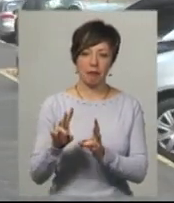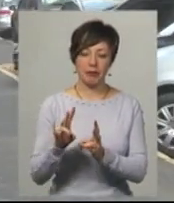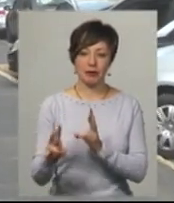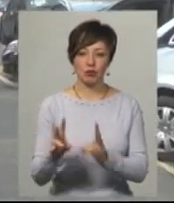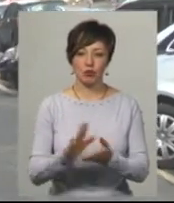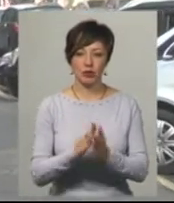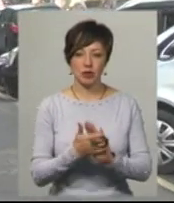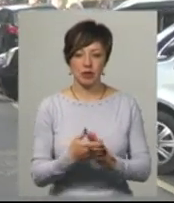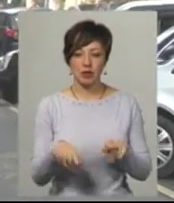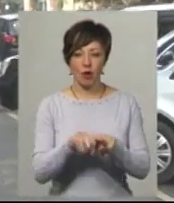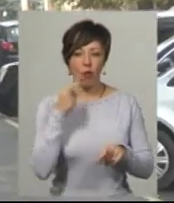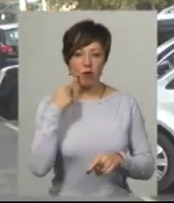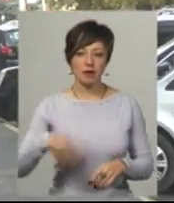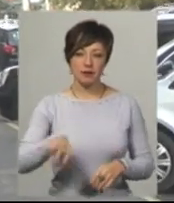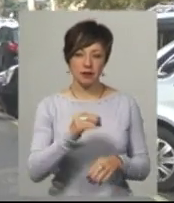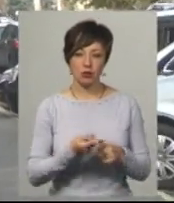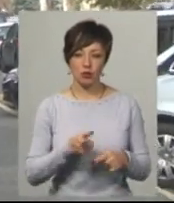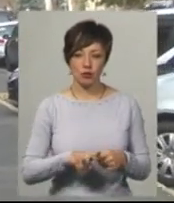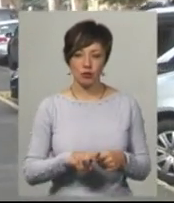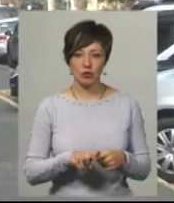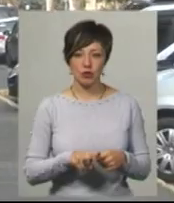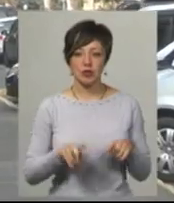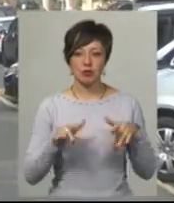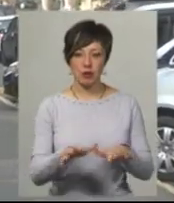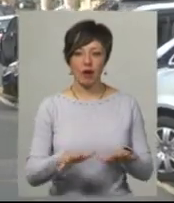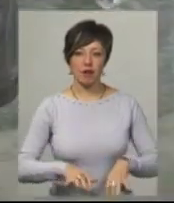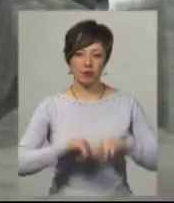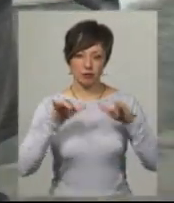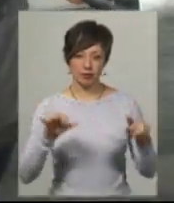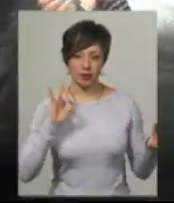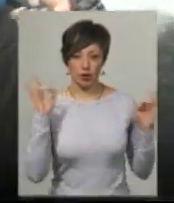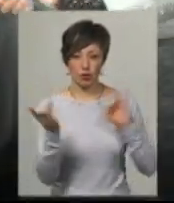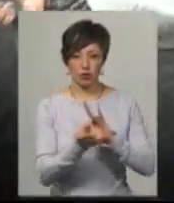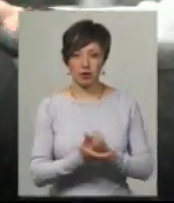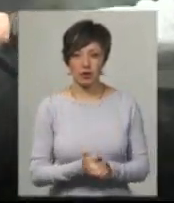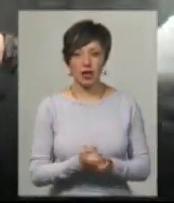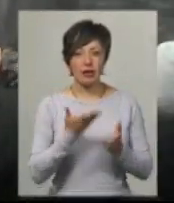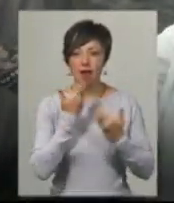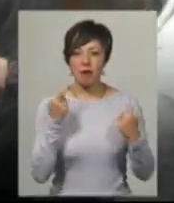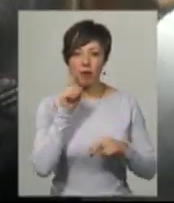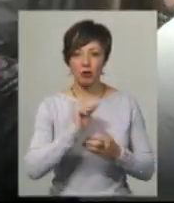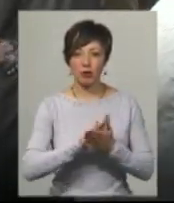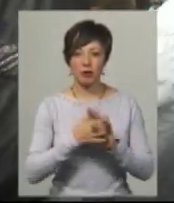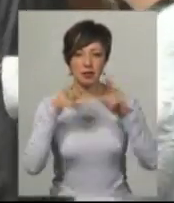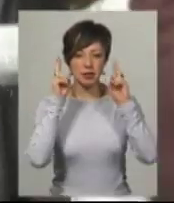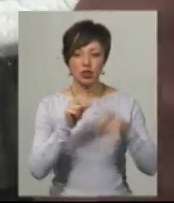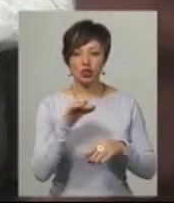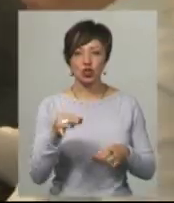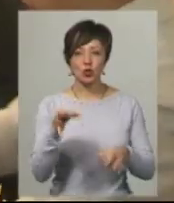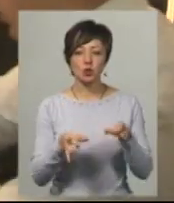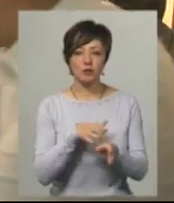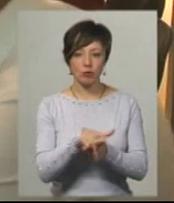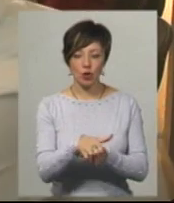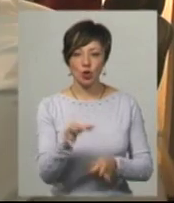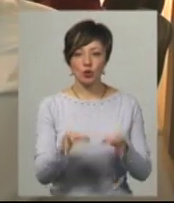образив всіх. І ця справа набула такого розгору. Немає позиції поки що. Ми не знаємо, чи суд відбудеться.